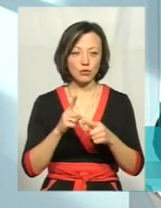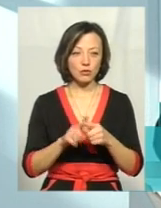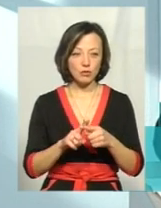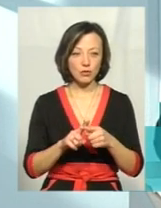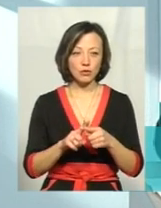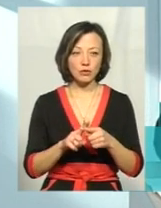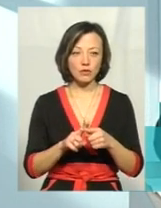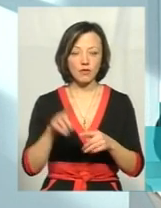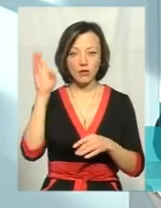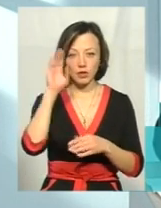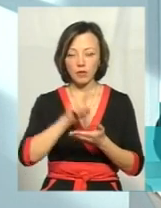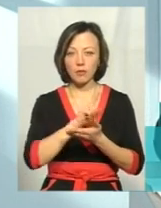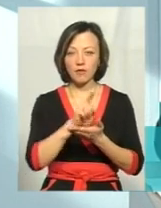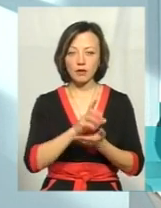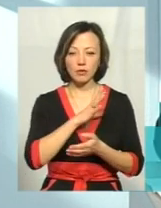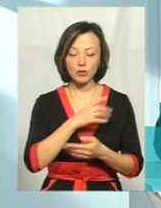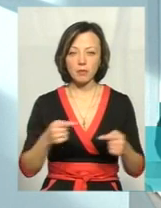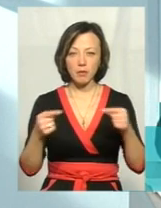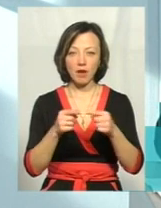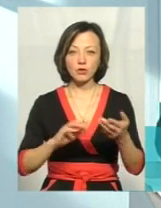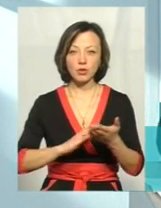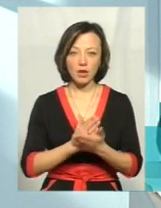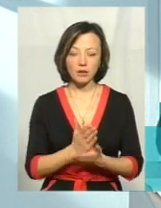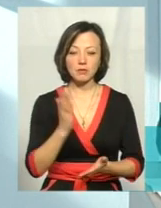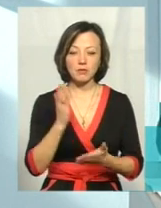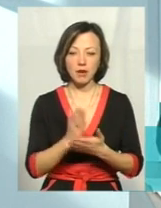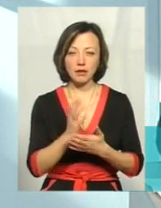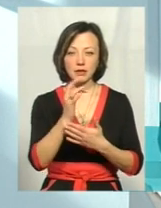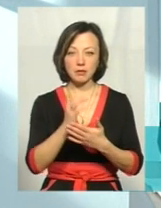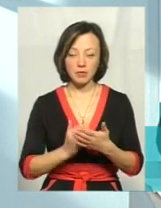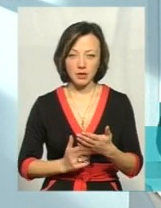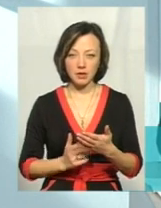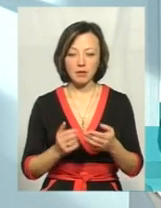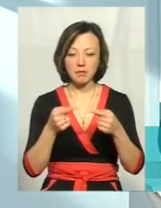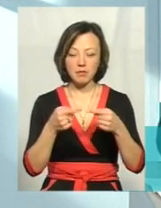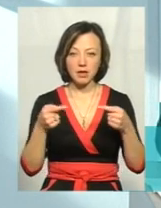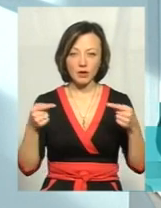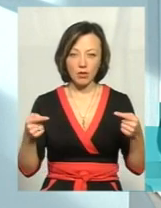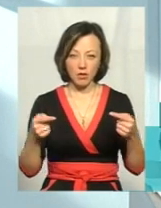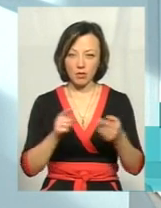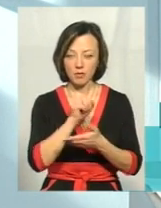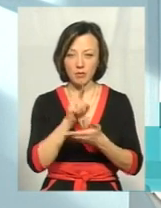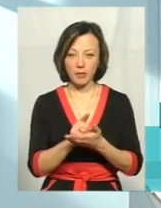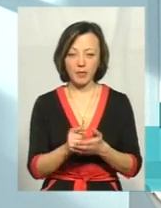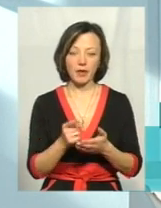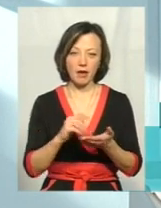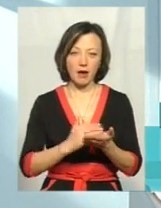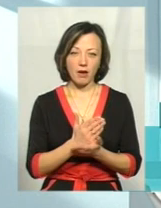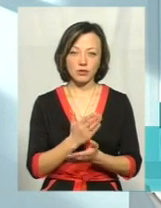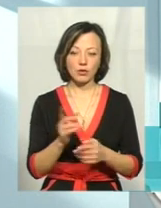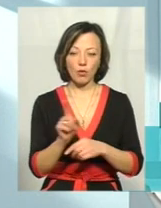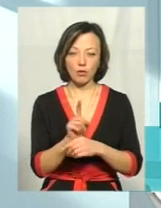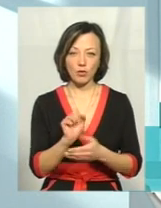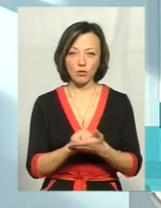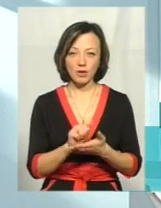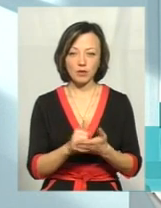вода повинна бути певної якості і мати певний необхідний набір мікроелементів і відповідати якостям тих нормативних